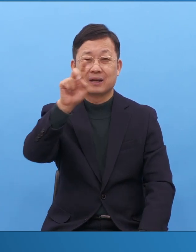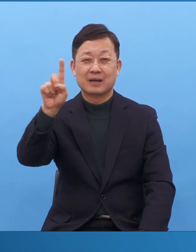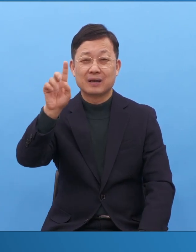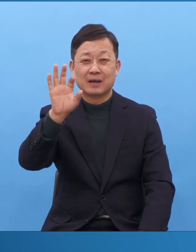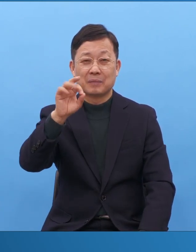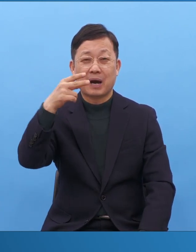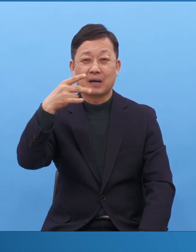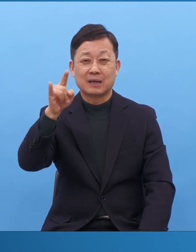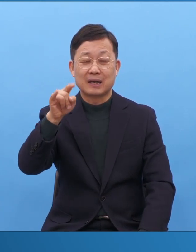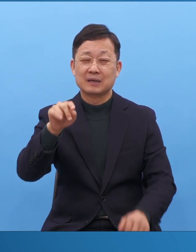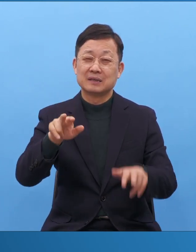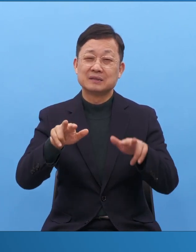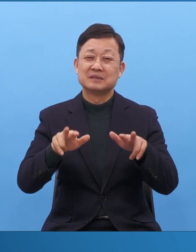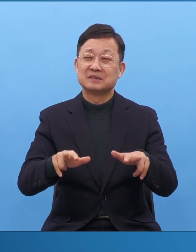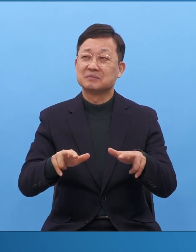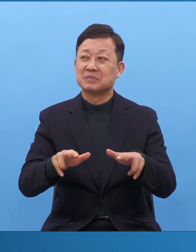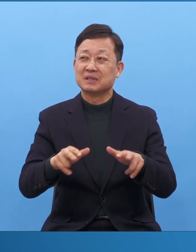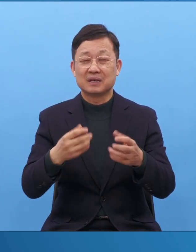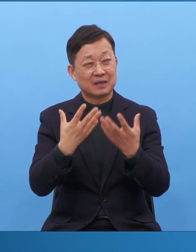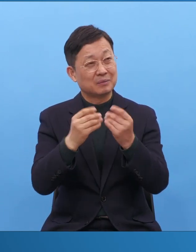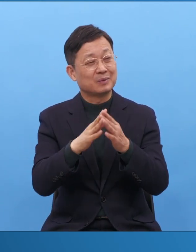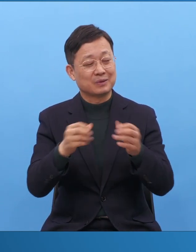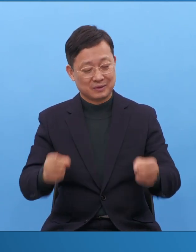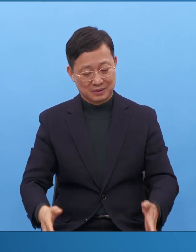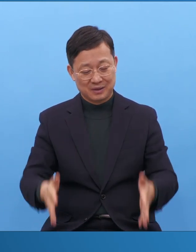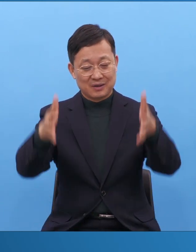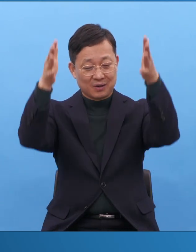지금 말하면 어떤 그런 건물이겠죠.